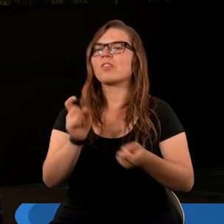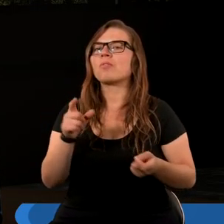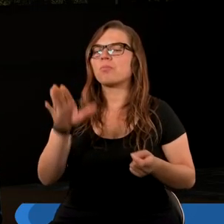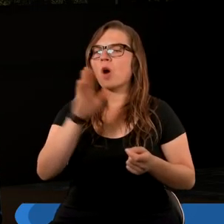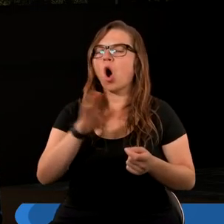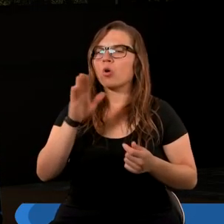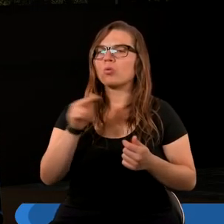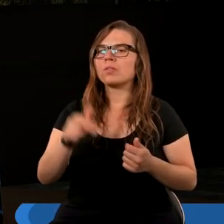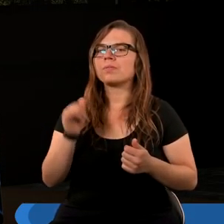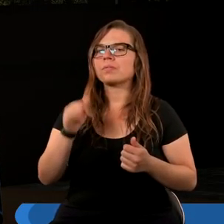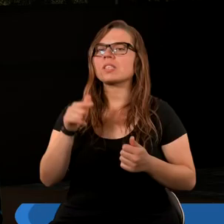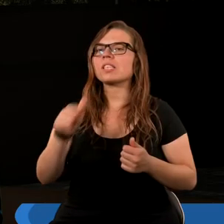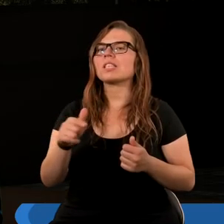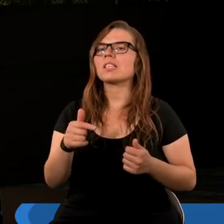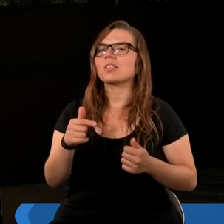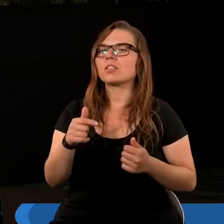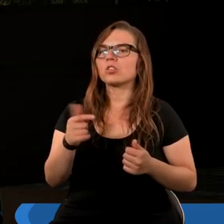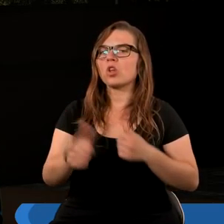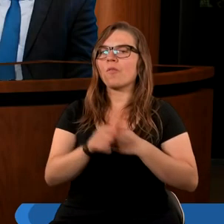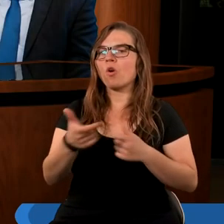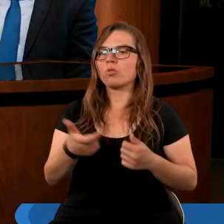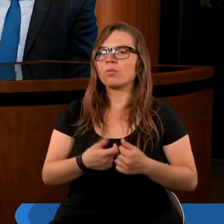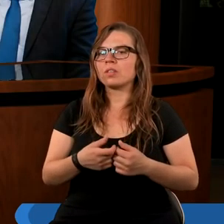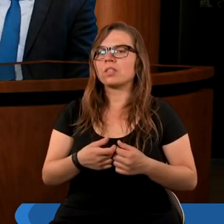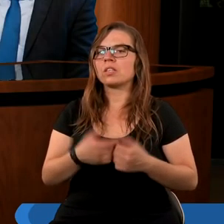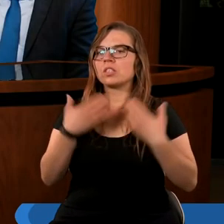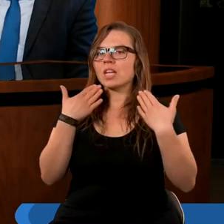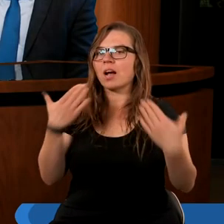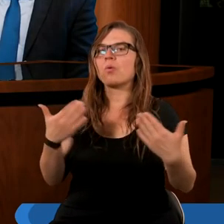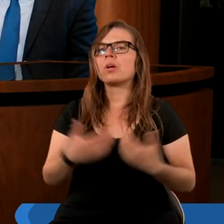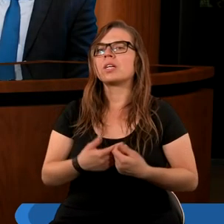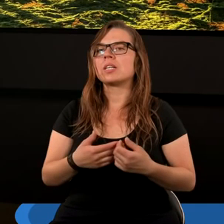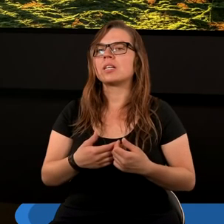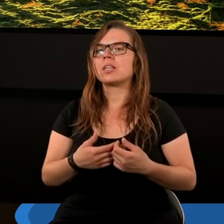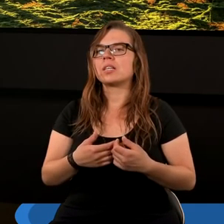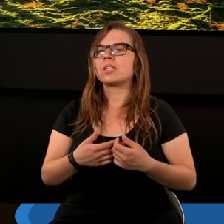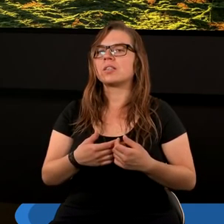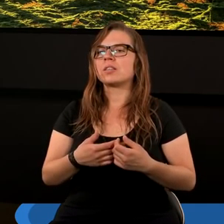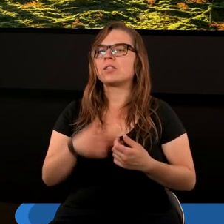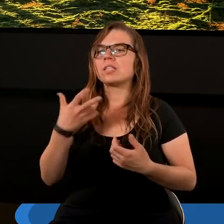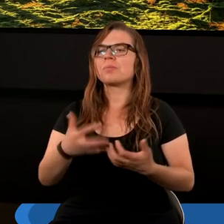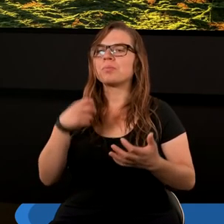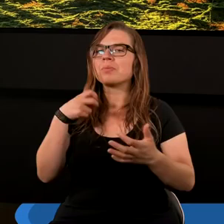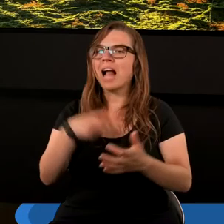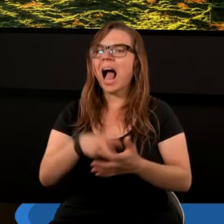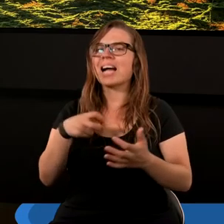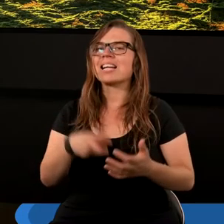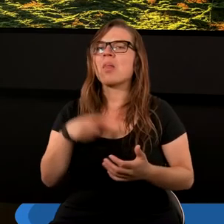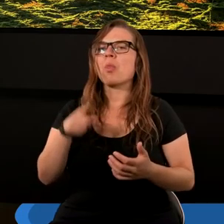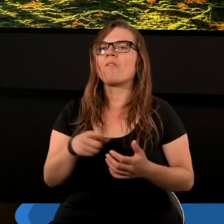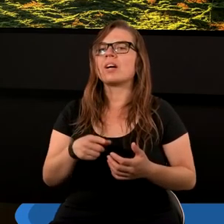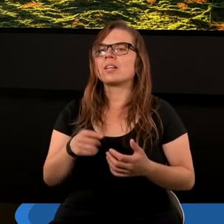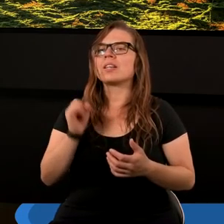Bogu i Prawu Bożemu. Dziękuję. To, co chciałbym zaakcentować i